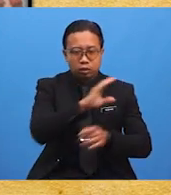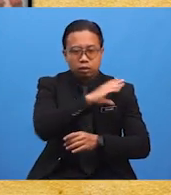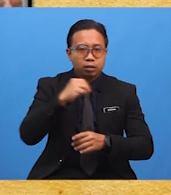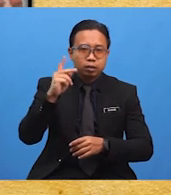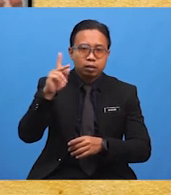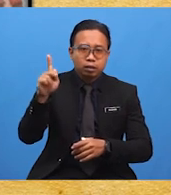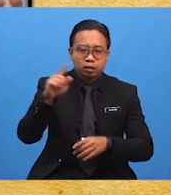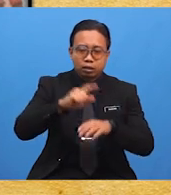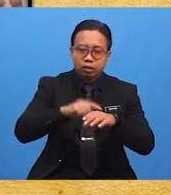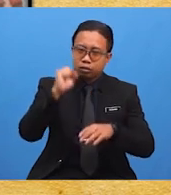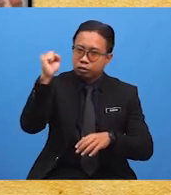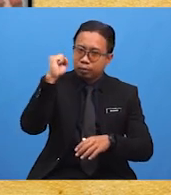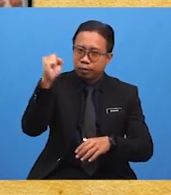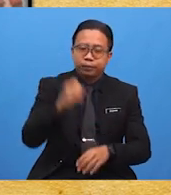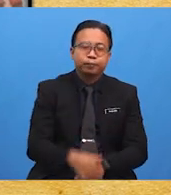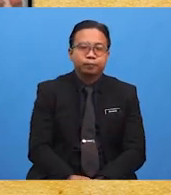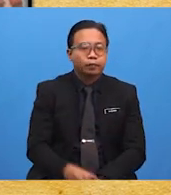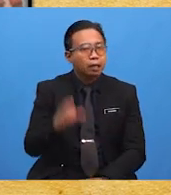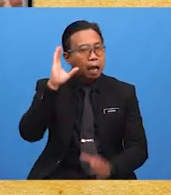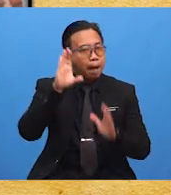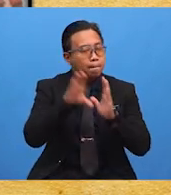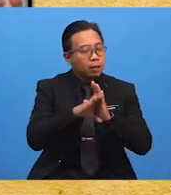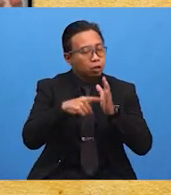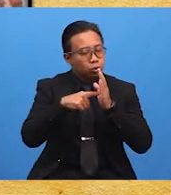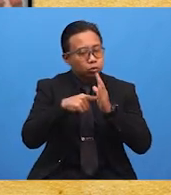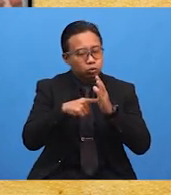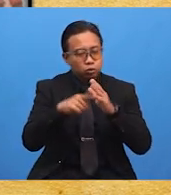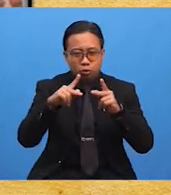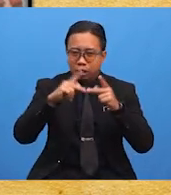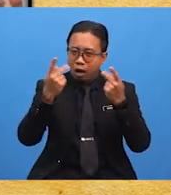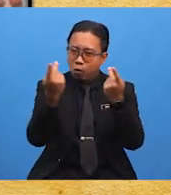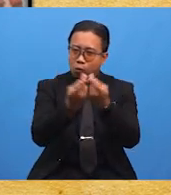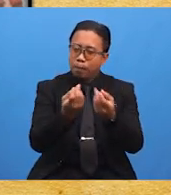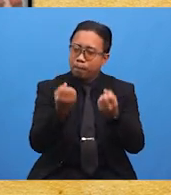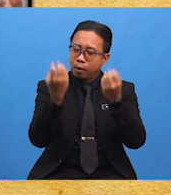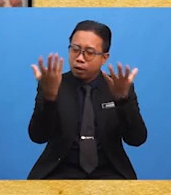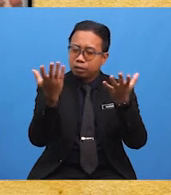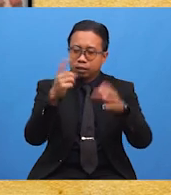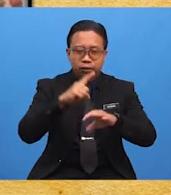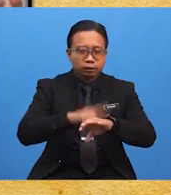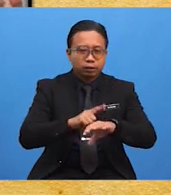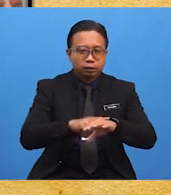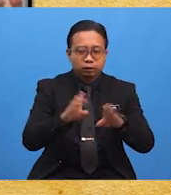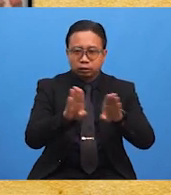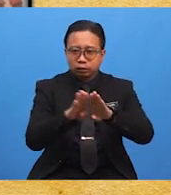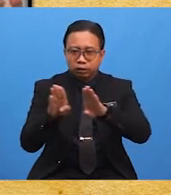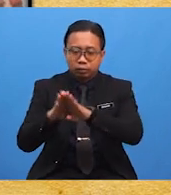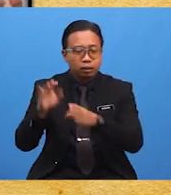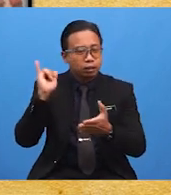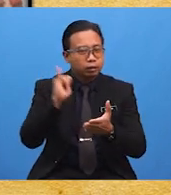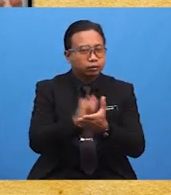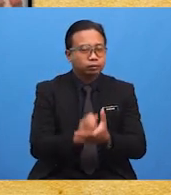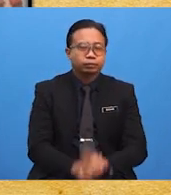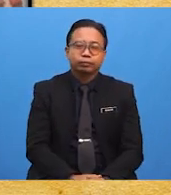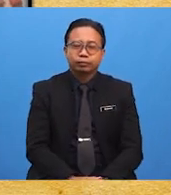Gambar-gambar dalam slide menunjukkan komuniti berbilang kaum yang terdapat di bandar-bandar tersebut.